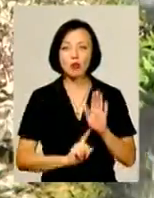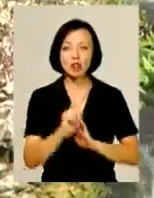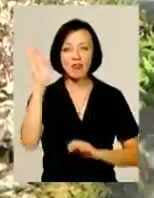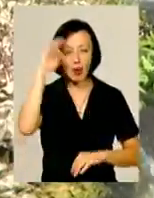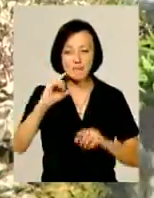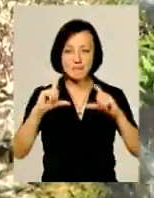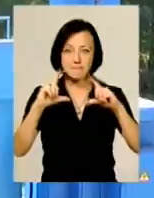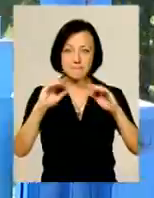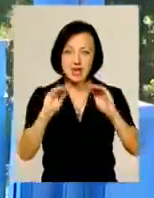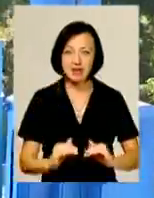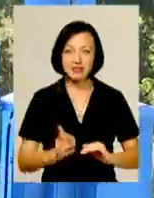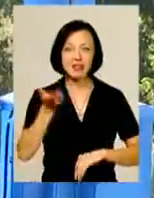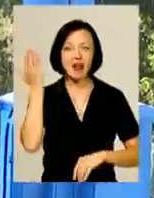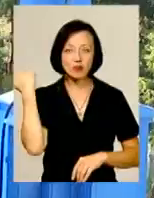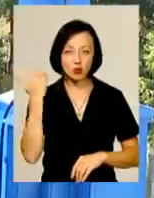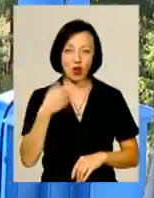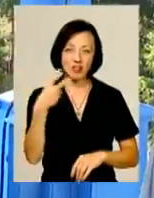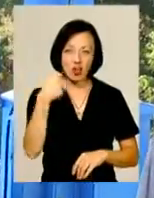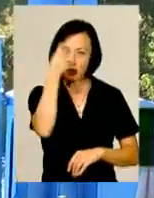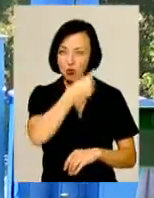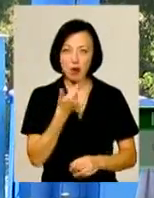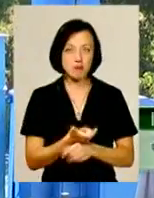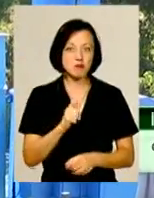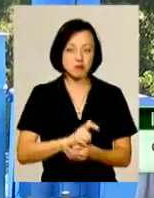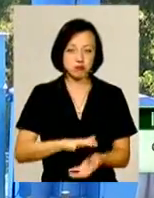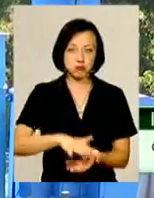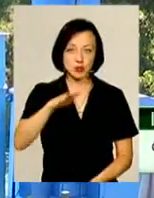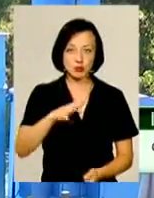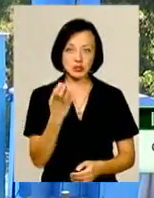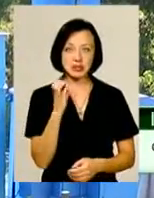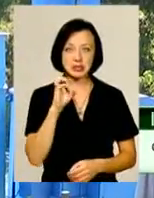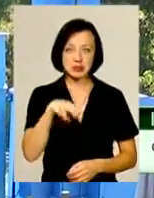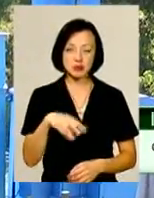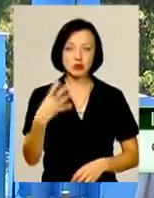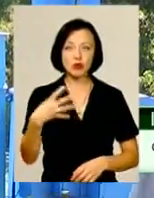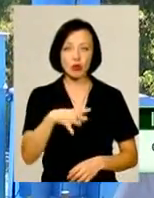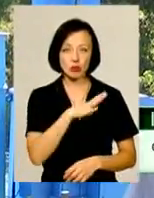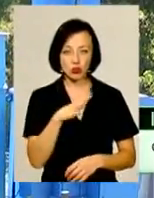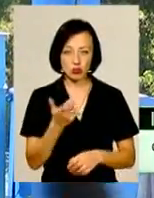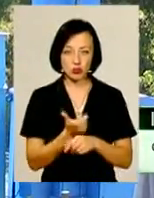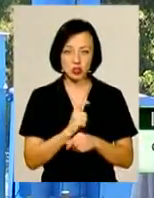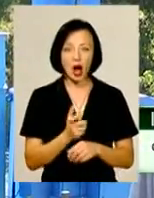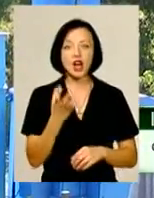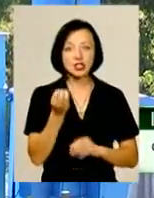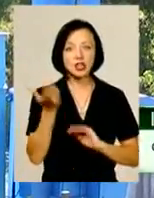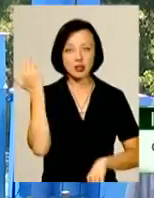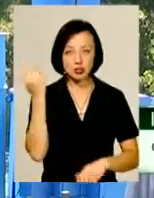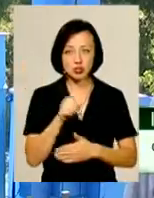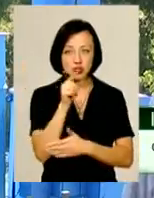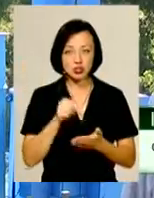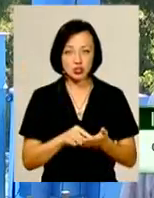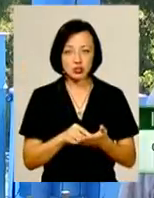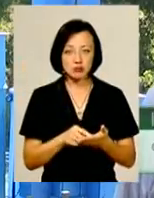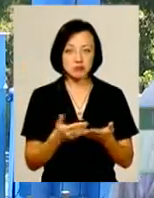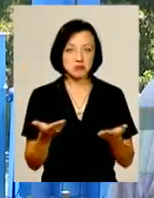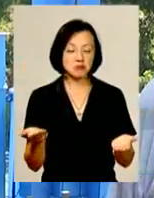ніхто не звертав уваги. Років 20 тому було набагато більше, сантиметрів на 40 більше води було. А ще раніше? Раніше,